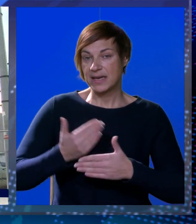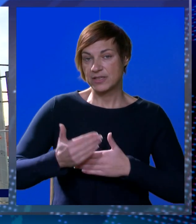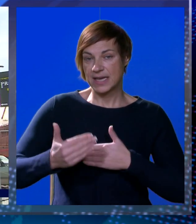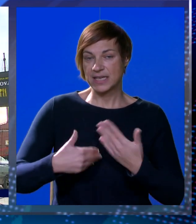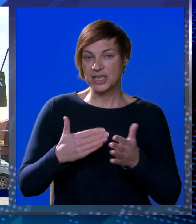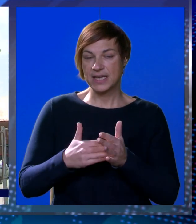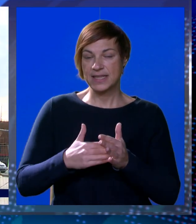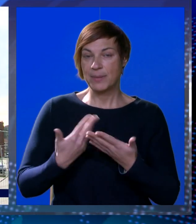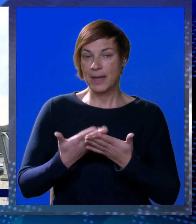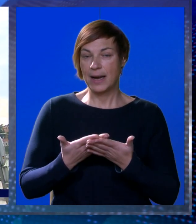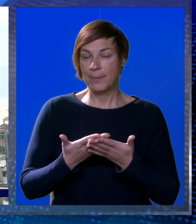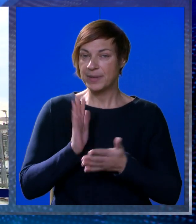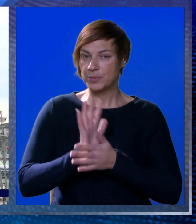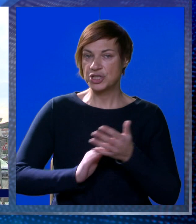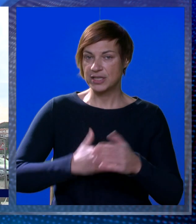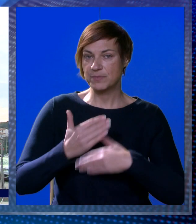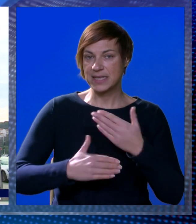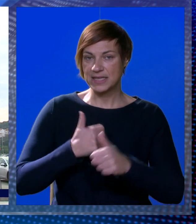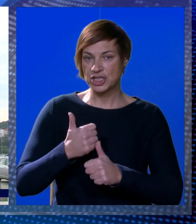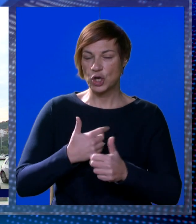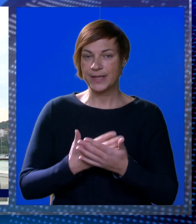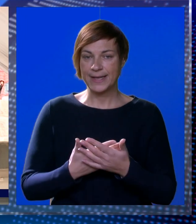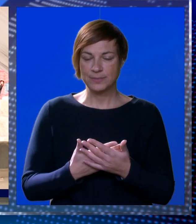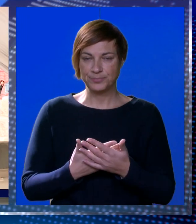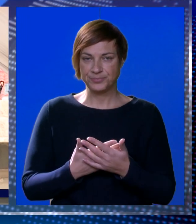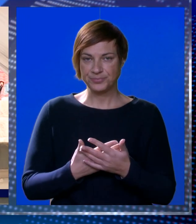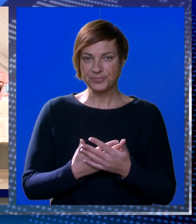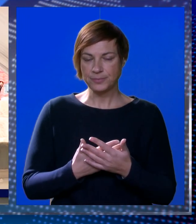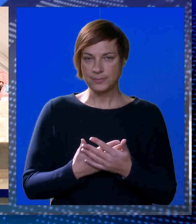planirano zakašnjenje, trebala poprimiti početkom sljedeće godine.